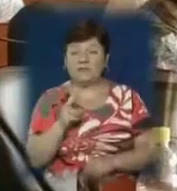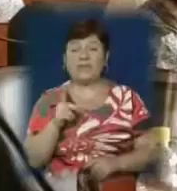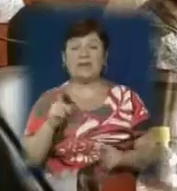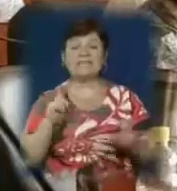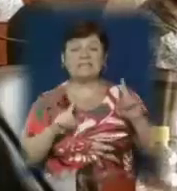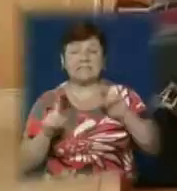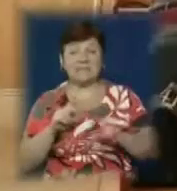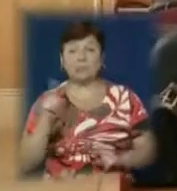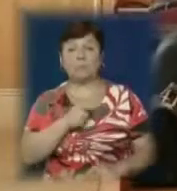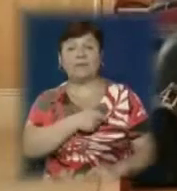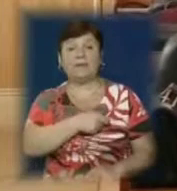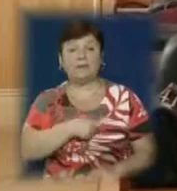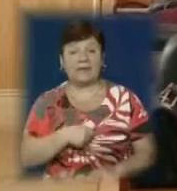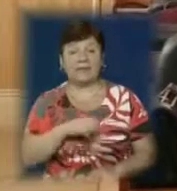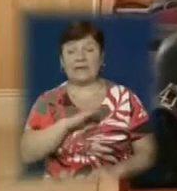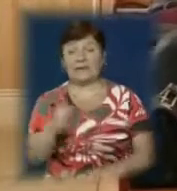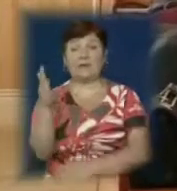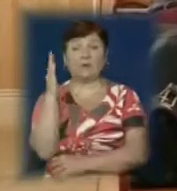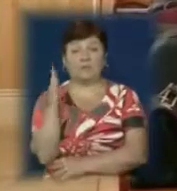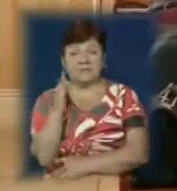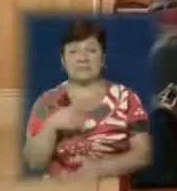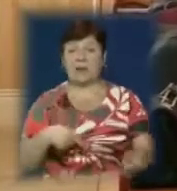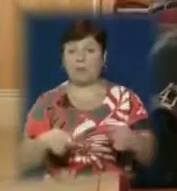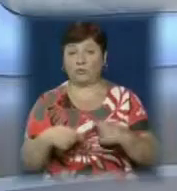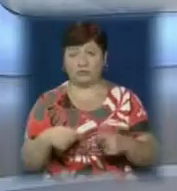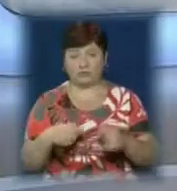вимагати, аби депутати не голосували за цей продаж майна.